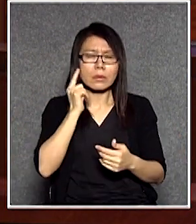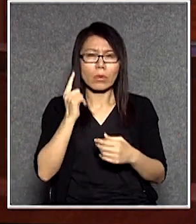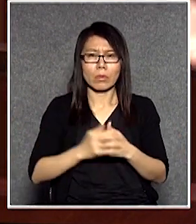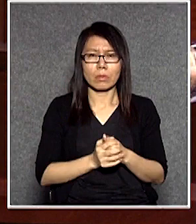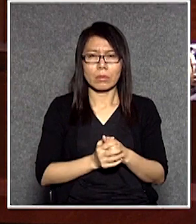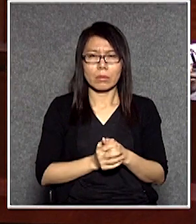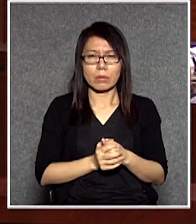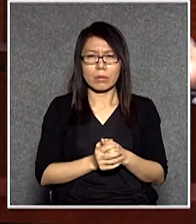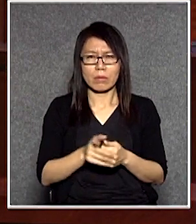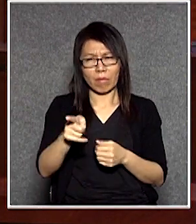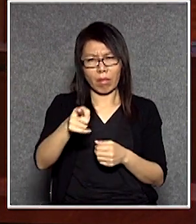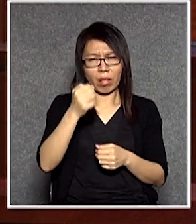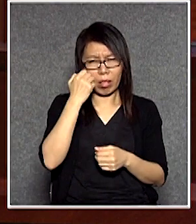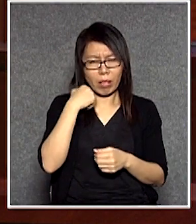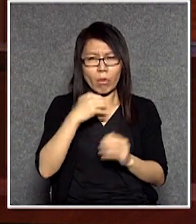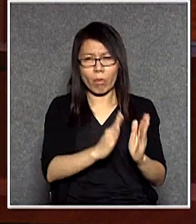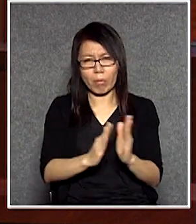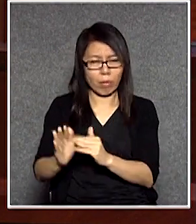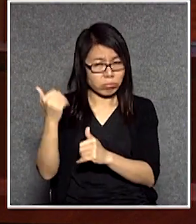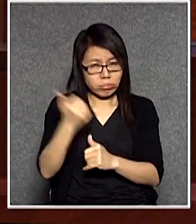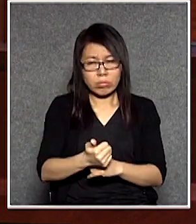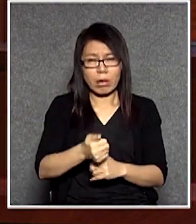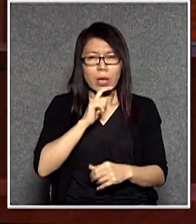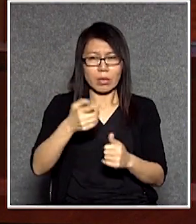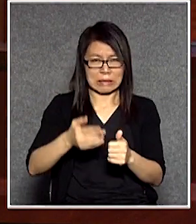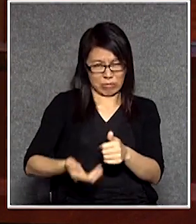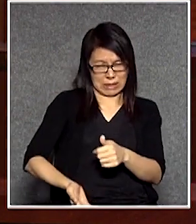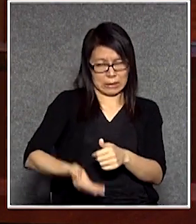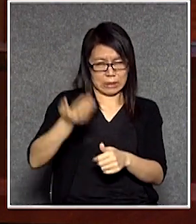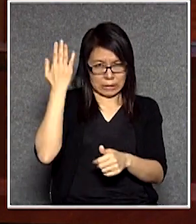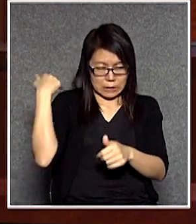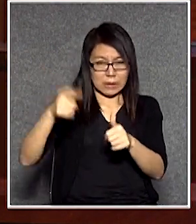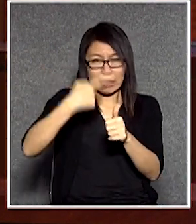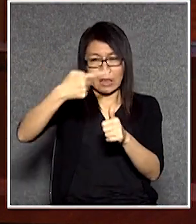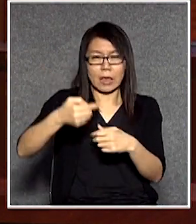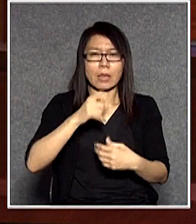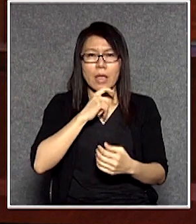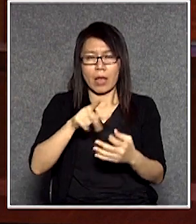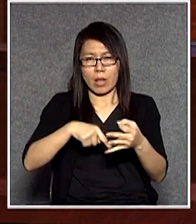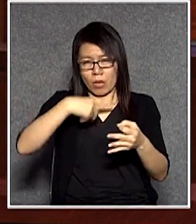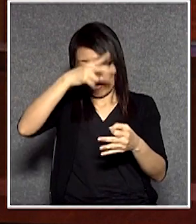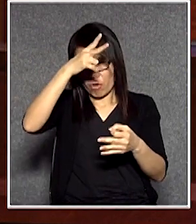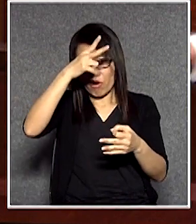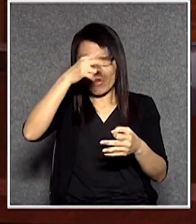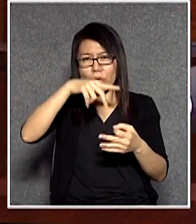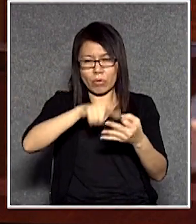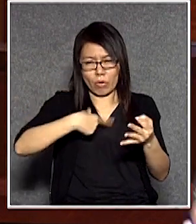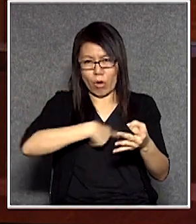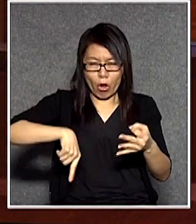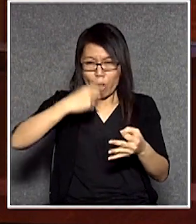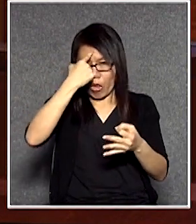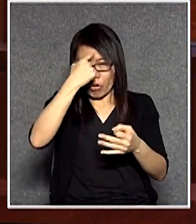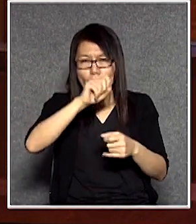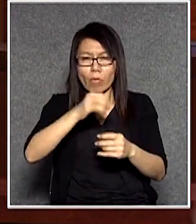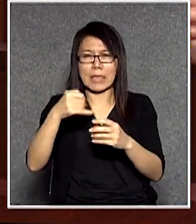你老人家已經安排好了由第一天你剪了梁國雄三千多條這個拉布已經是完